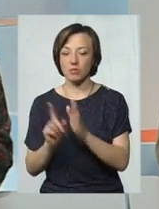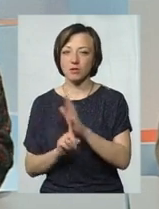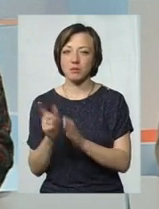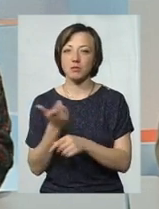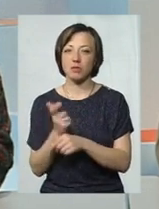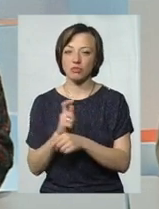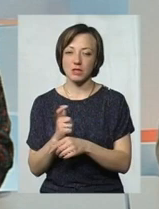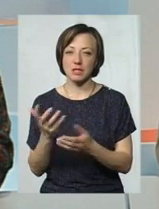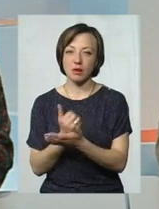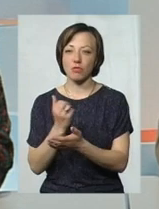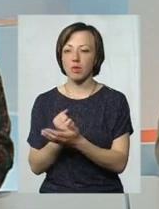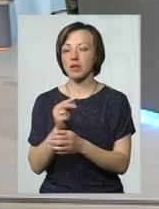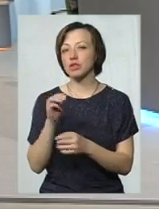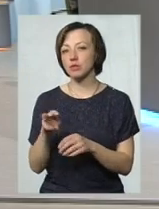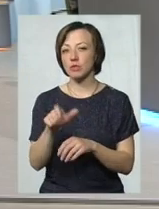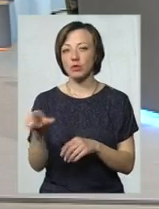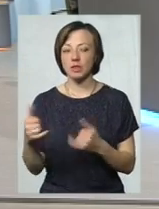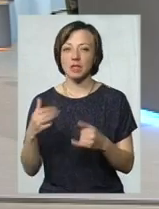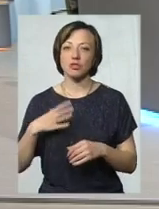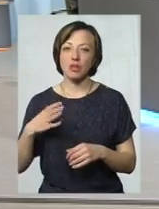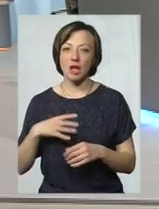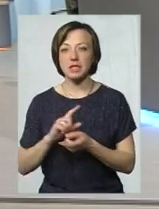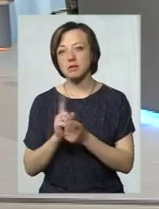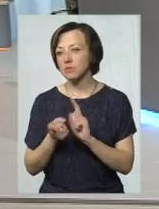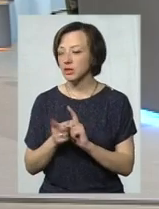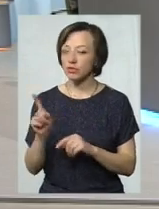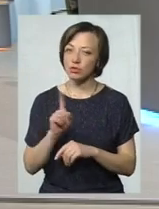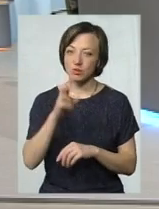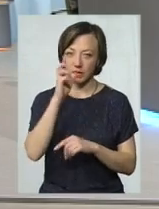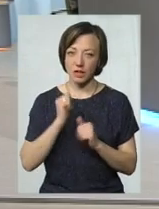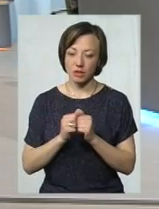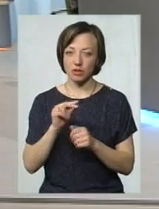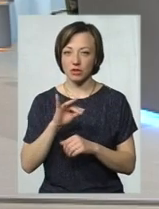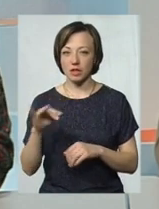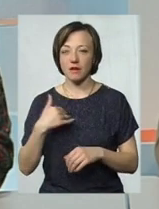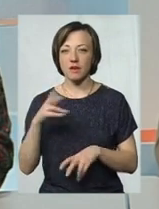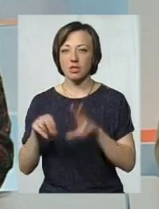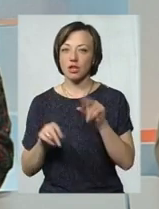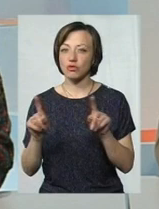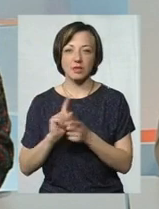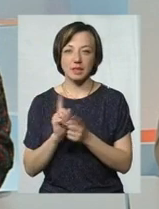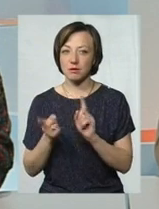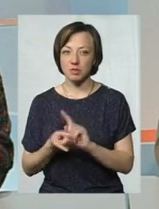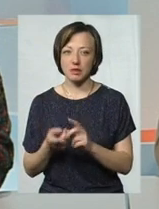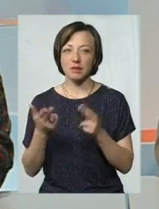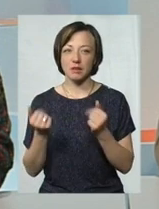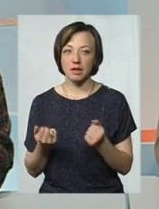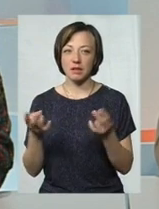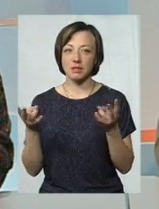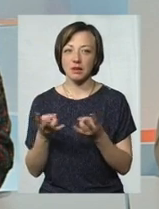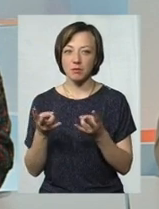навіть більше заробляти, ніж ті люди, які будуть зараз чекати, а зміниться чи щось в нашій країні, чи ні. Я врахую, що не зміниться. І так, треба